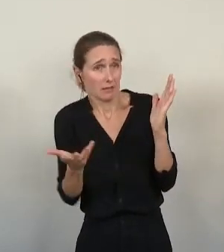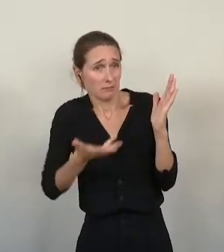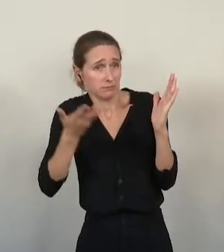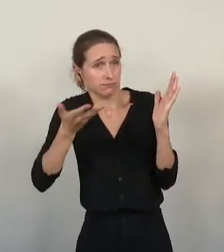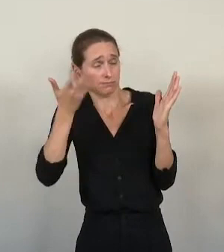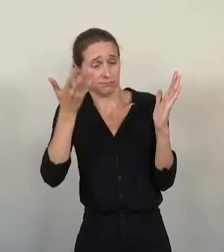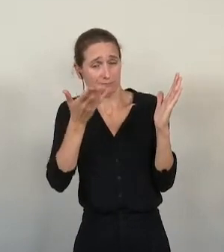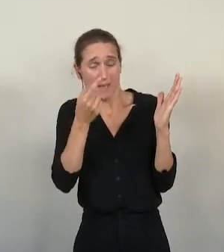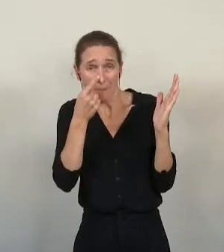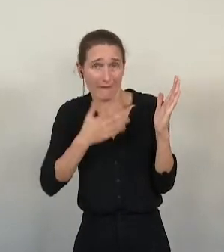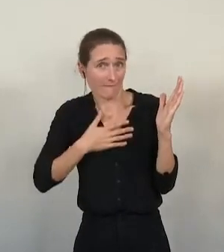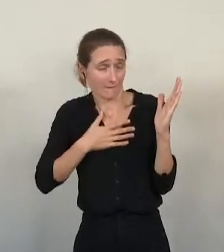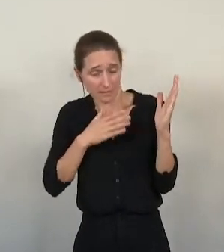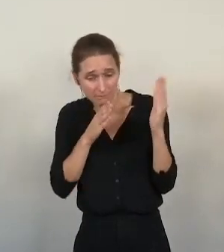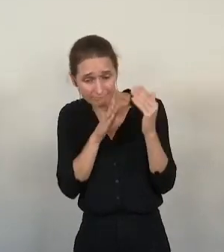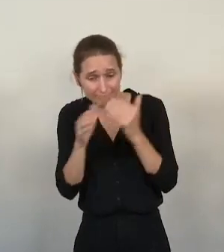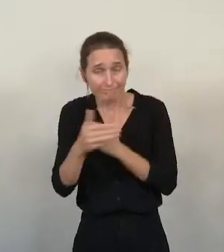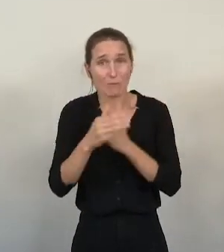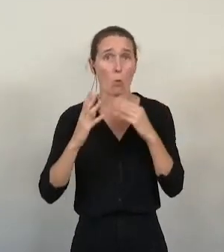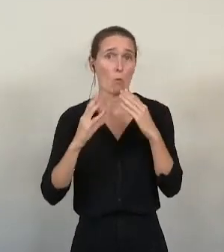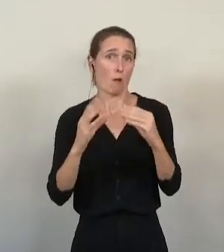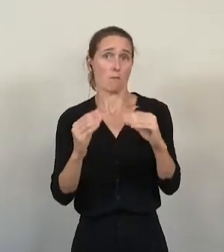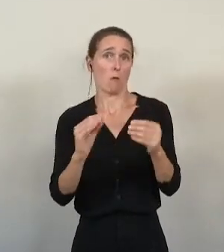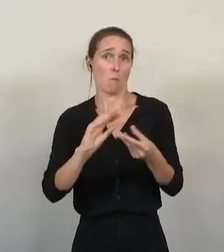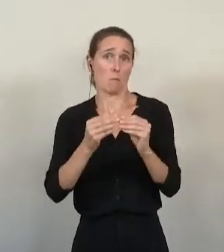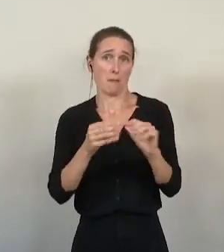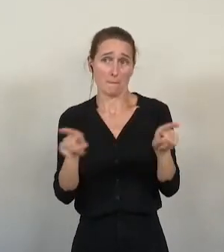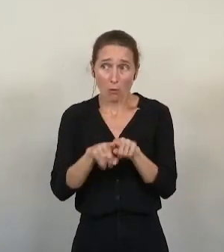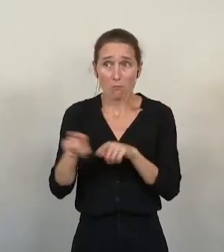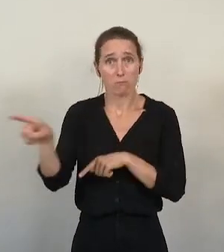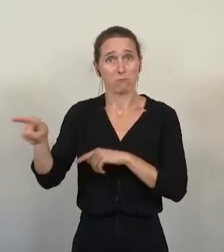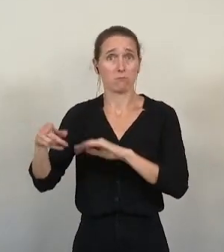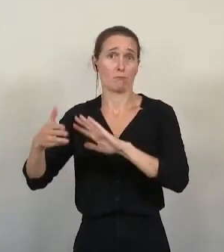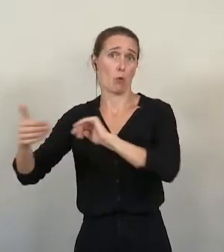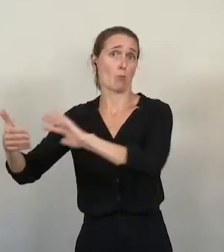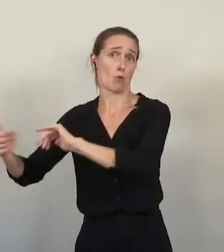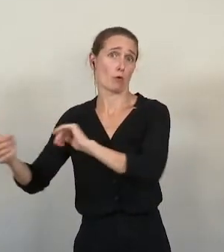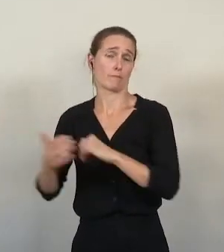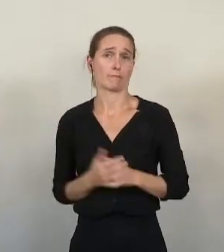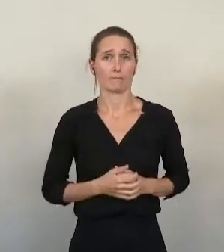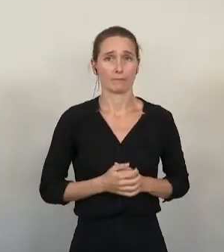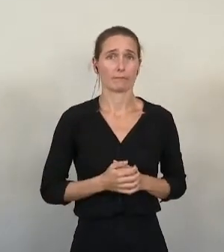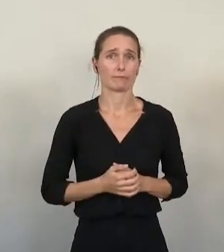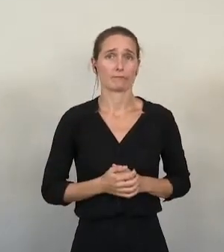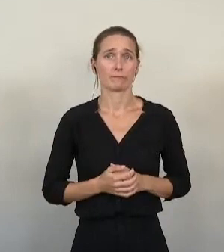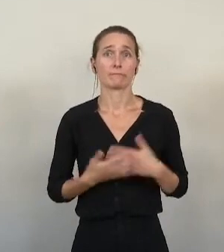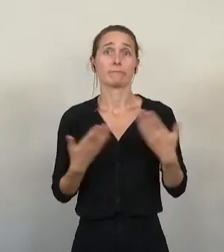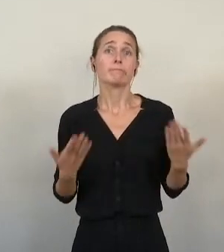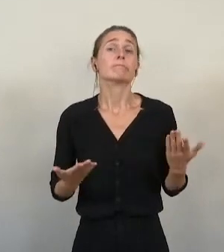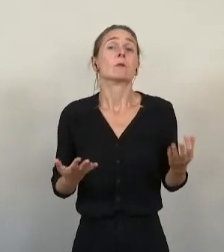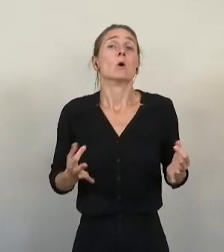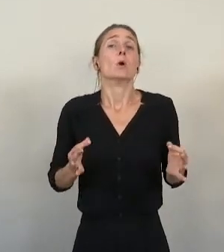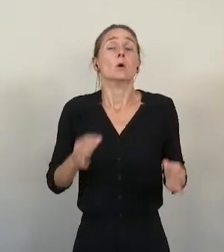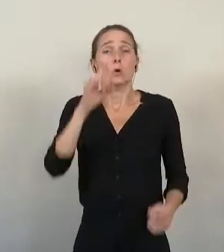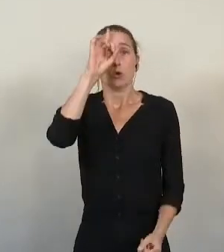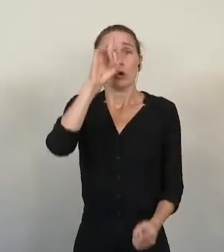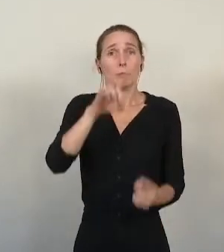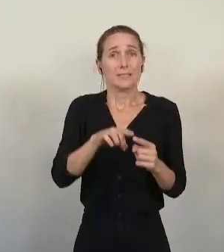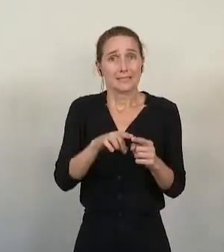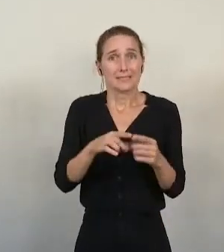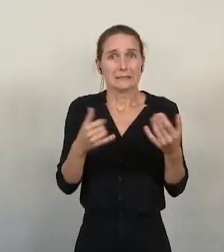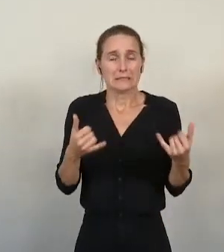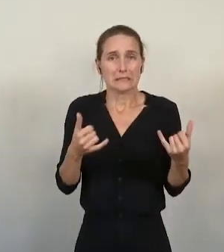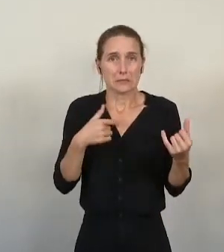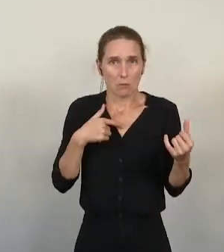exactement des mêmes freins que pour Murmure. L'objectif est ici de s'attaquer aux unités de logement